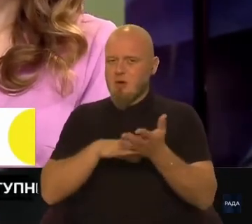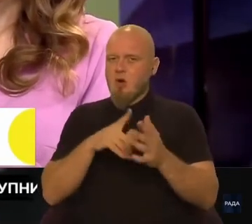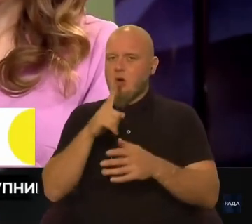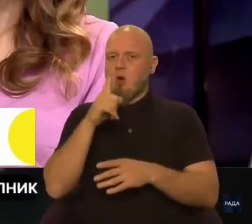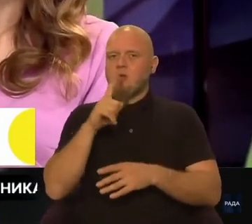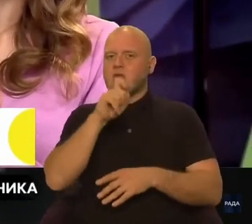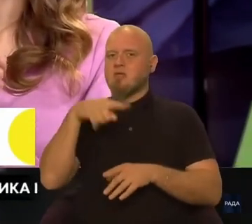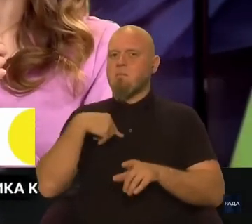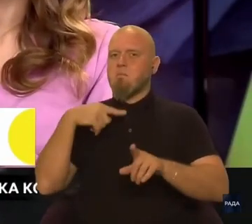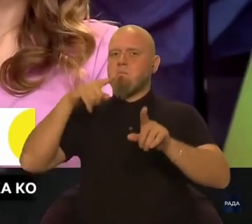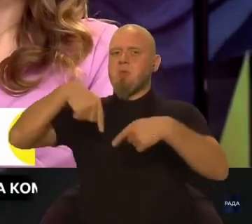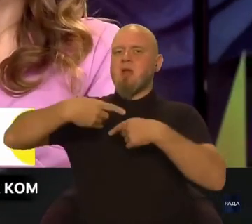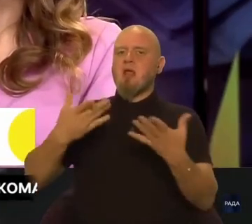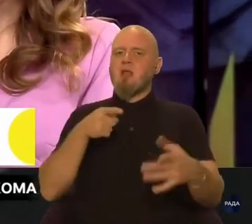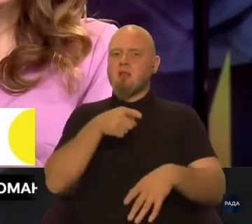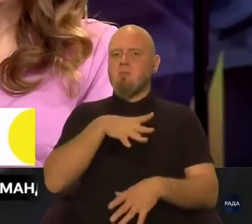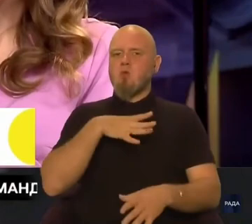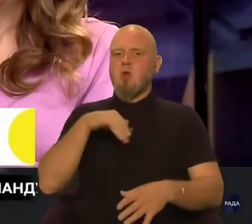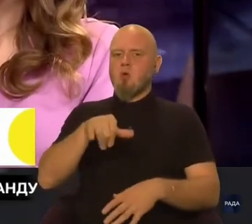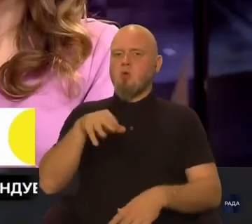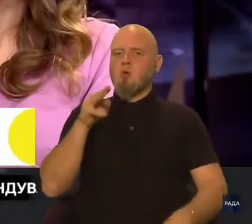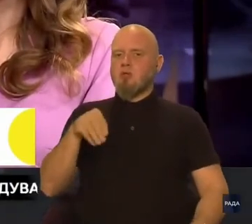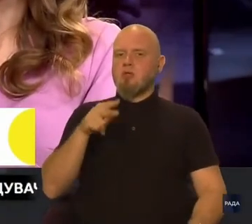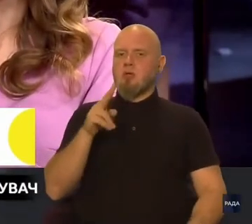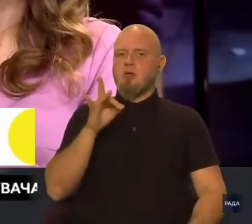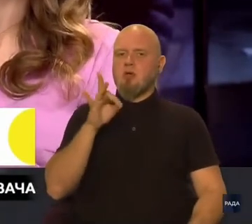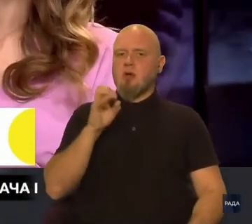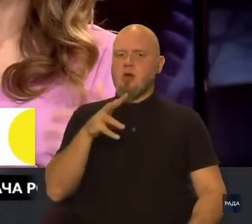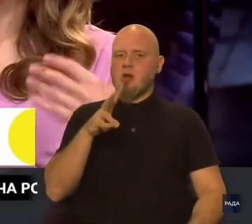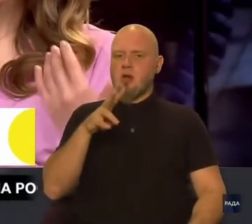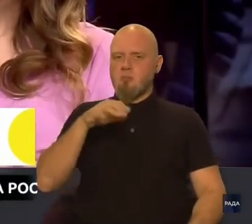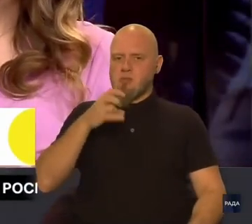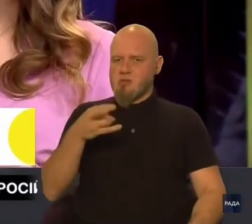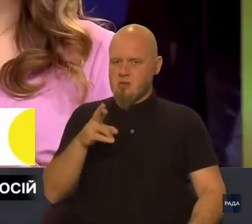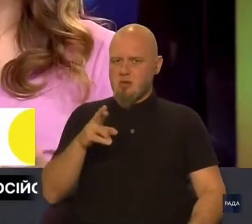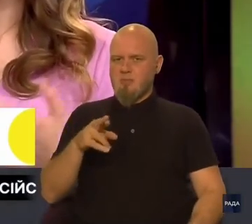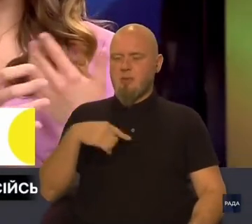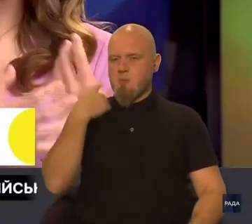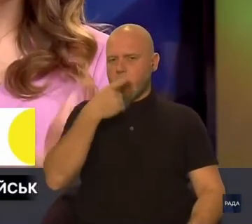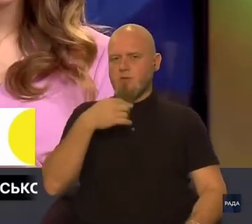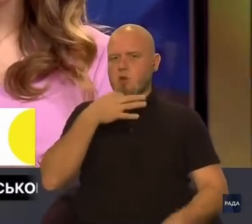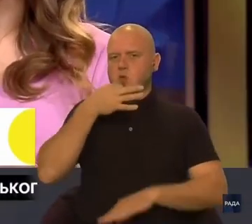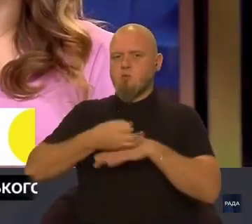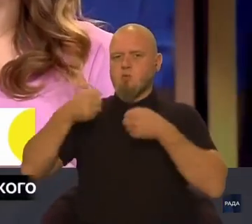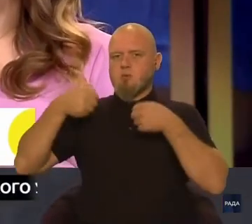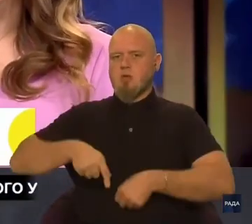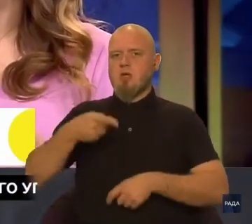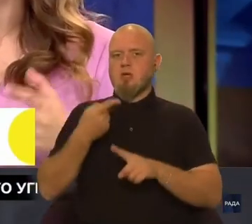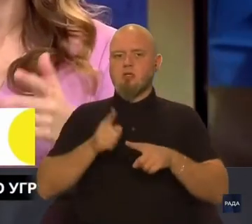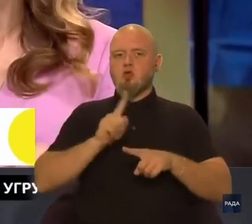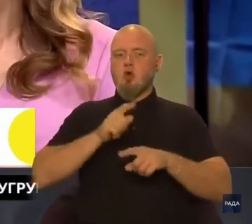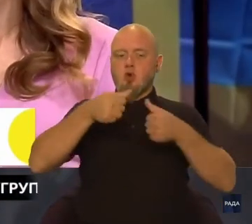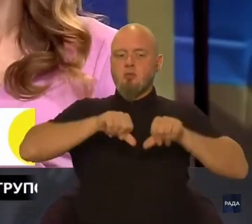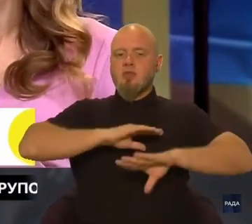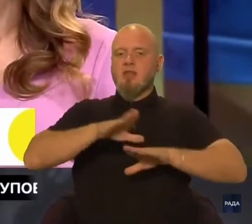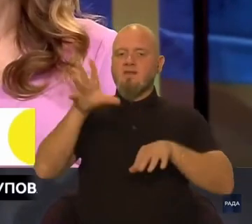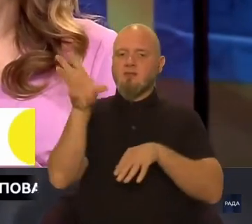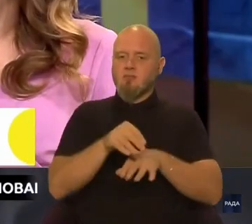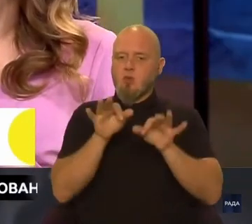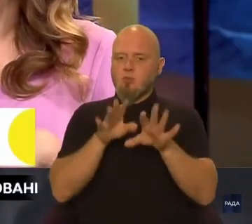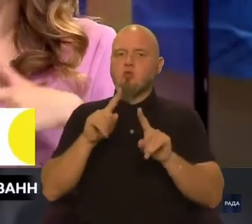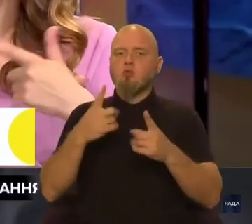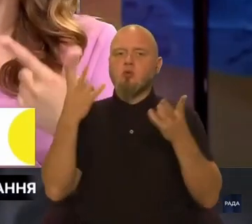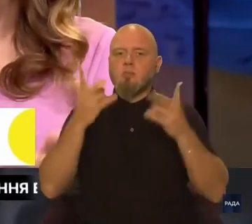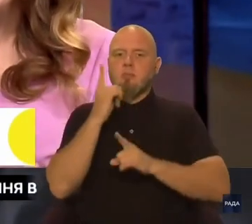претензій, зокрема, яка там була у Тараса Креміння, мовного омбудсмена, це, що комісія не скрізь обґрунтувала, чому треба